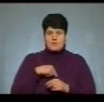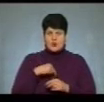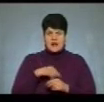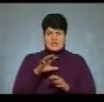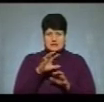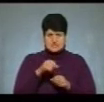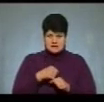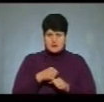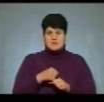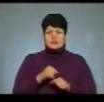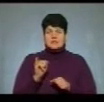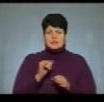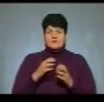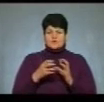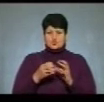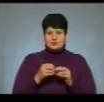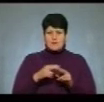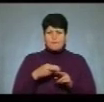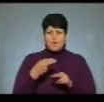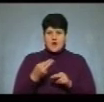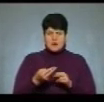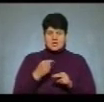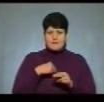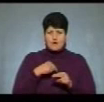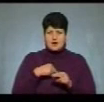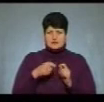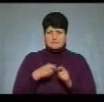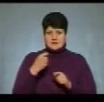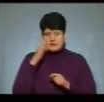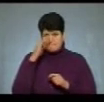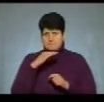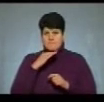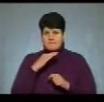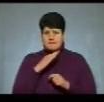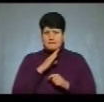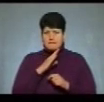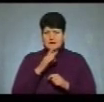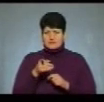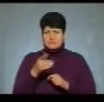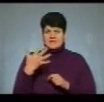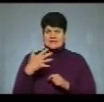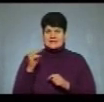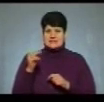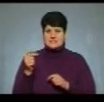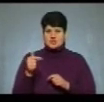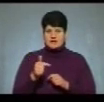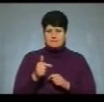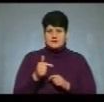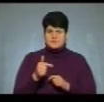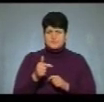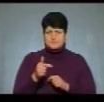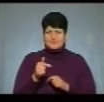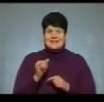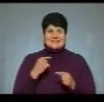стягнень, в сумі погашення моральних збитків батькові це 50 тисяч гривень. Із